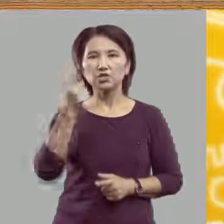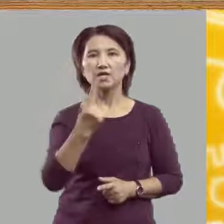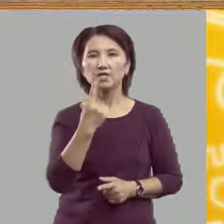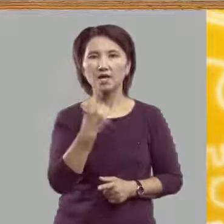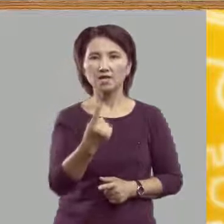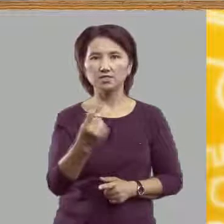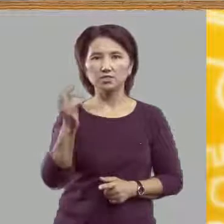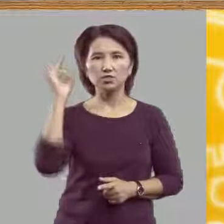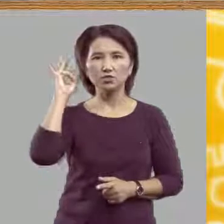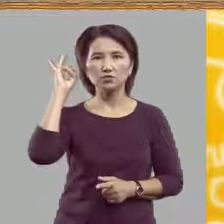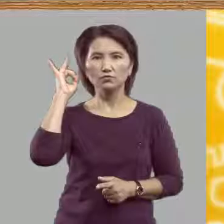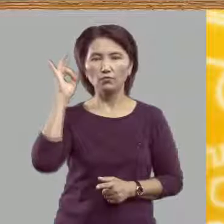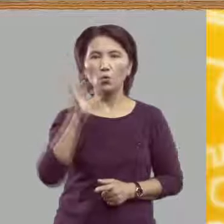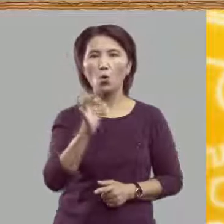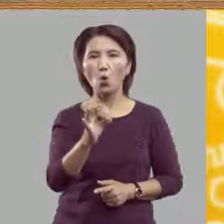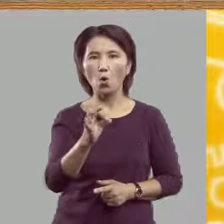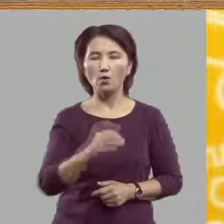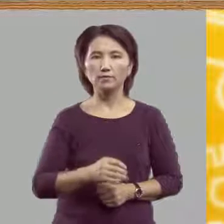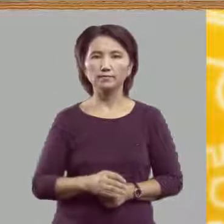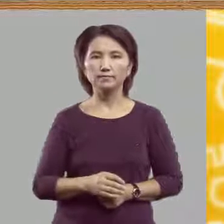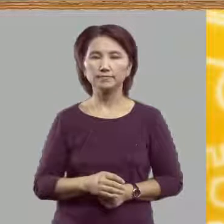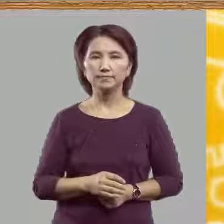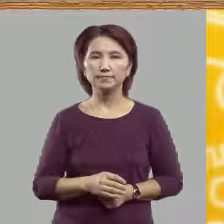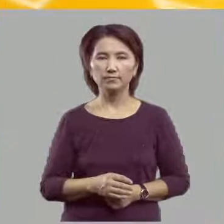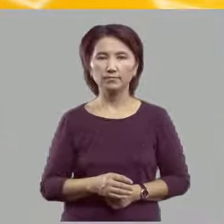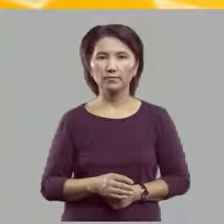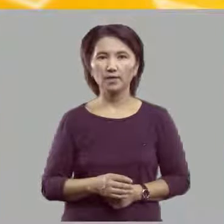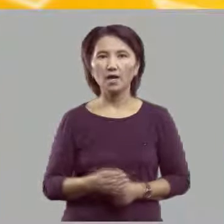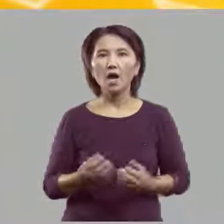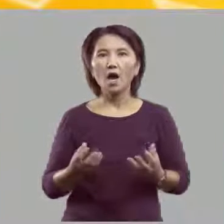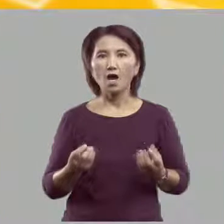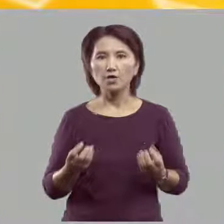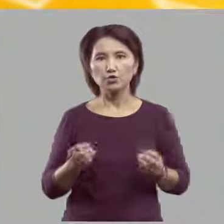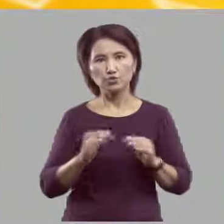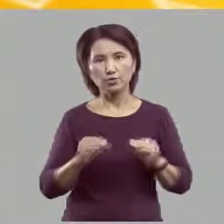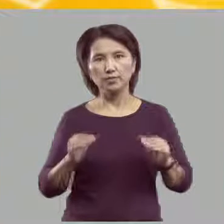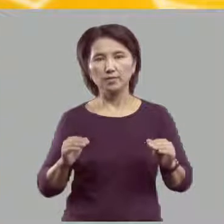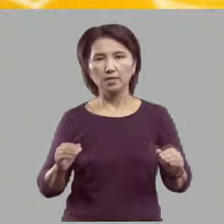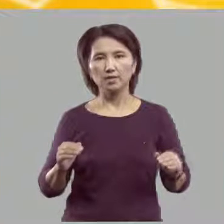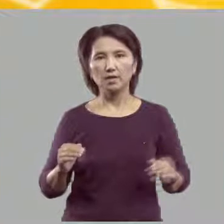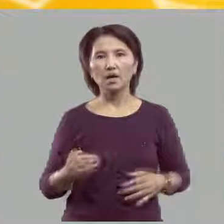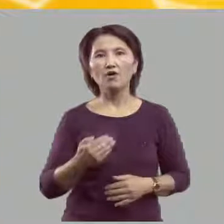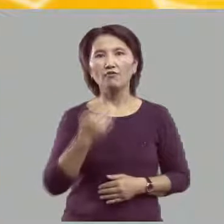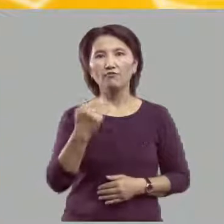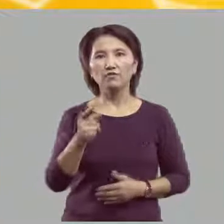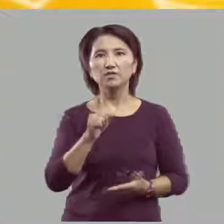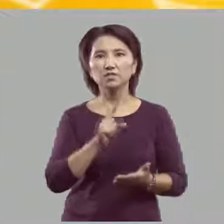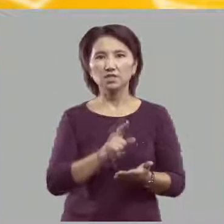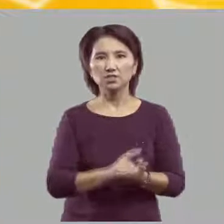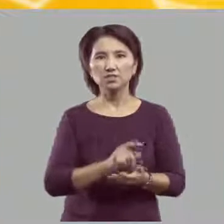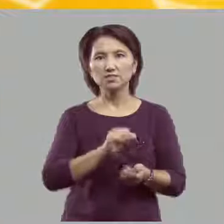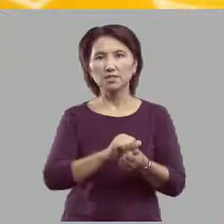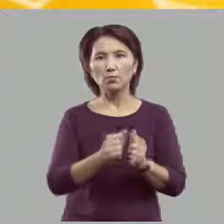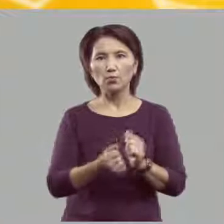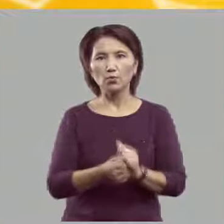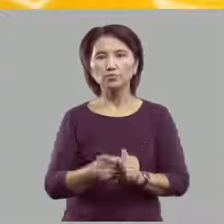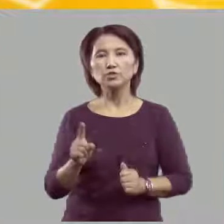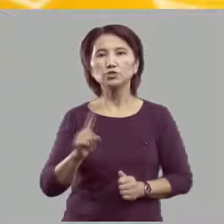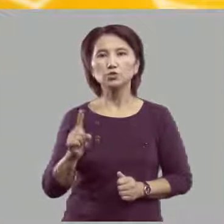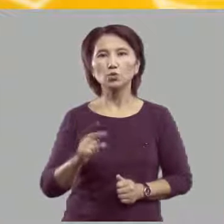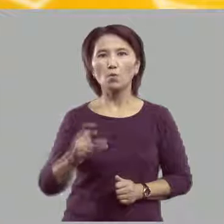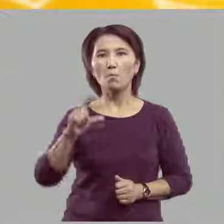звук О. А ещё, ребята, вы должны запомнить, что